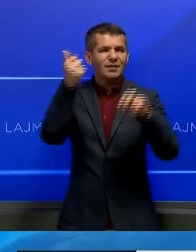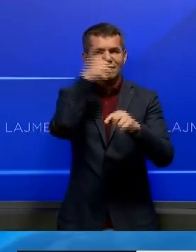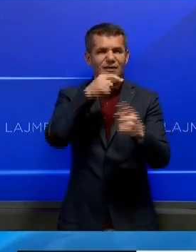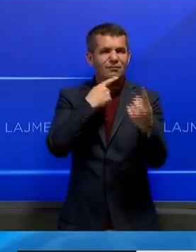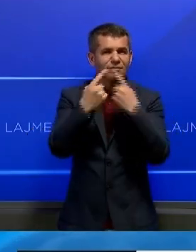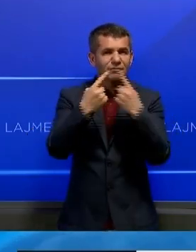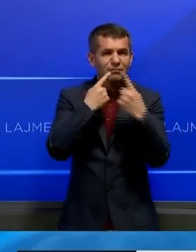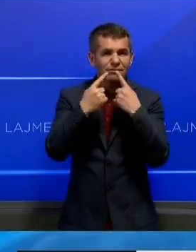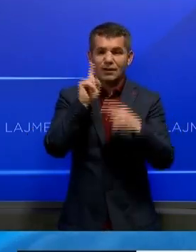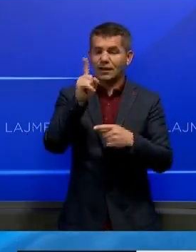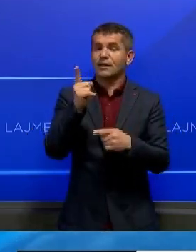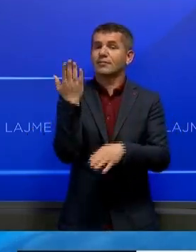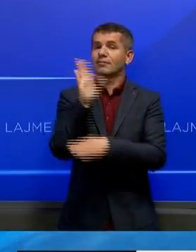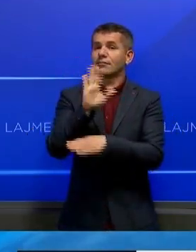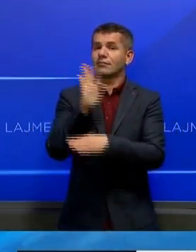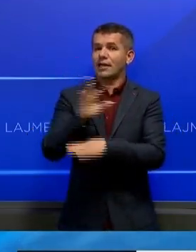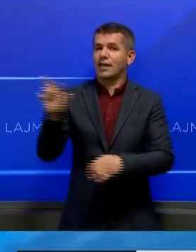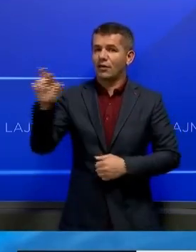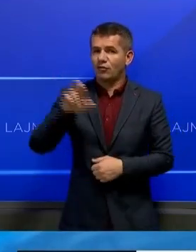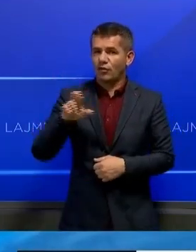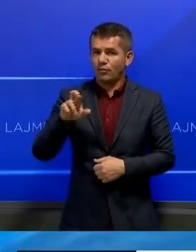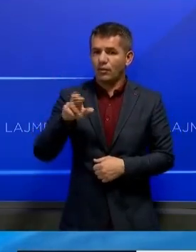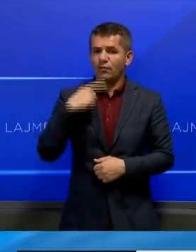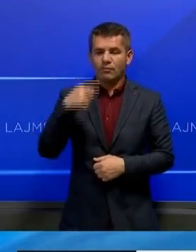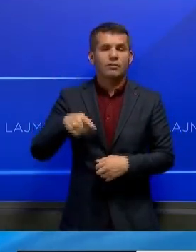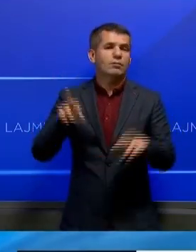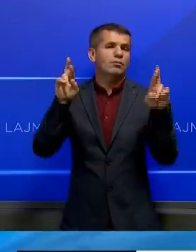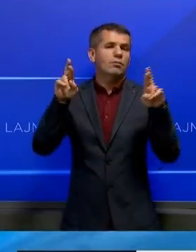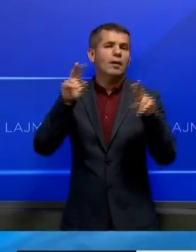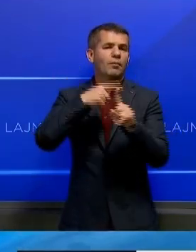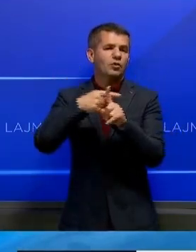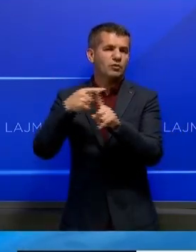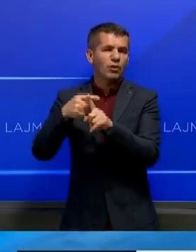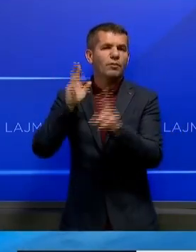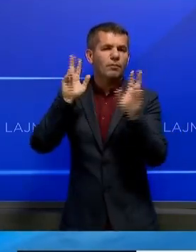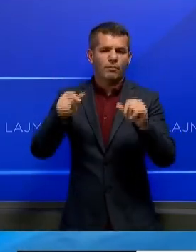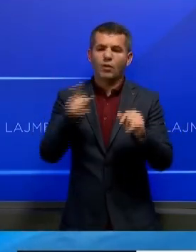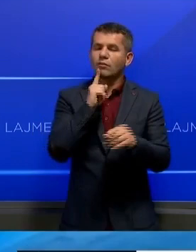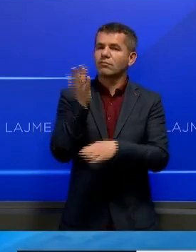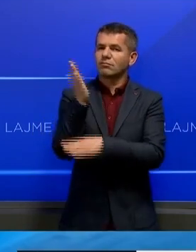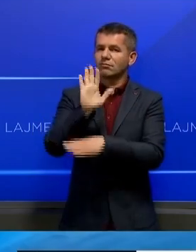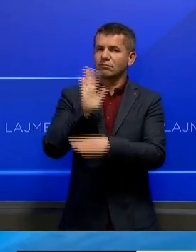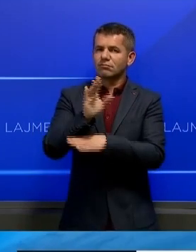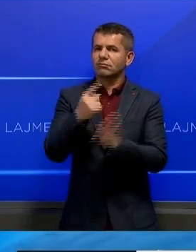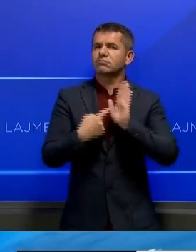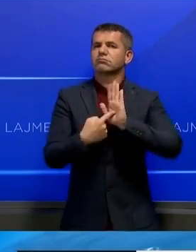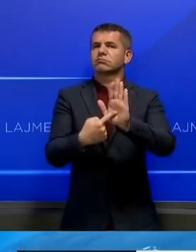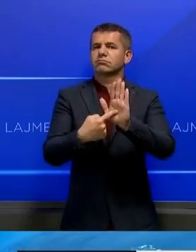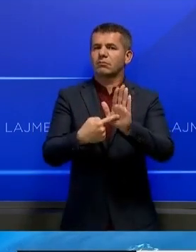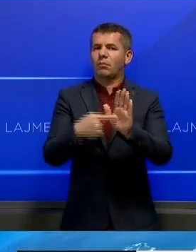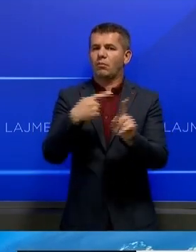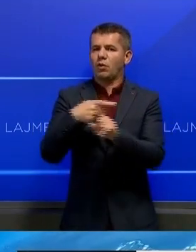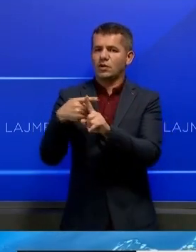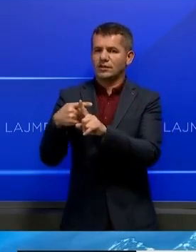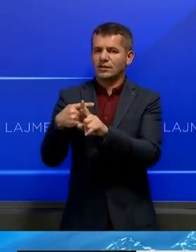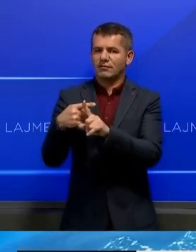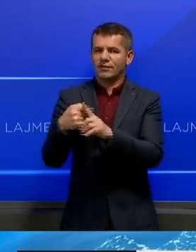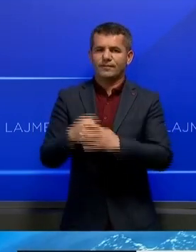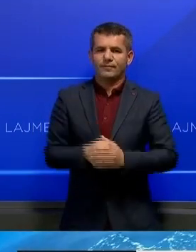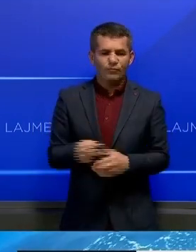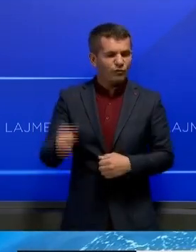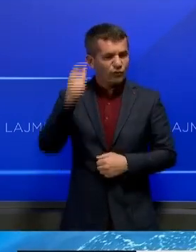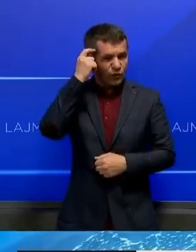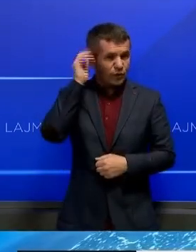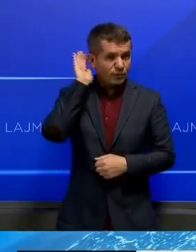të diskutojnë, dërsa zyrtëarët Evropian janë shprejur optimist se pjesë marsit në dialog do të tregojmë frymë konstruktive. Kjo e